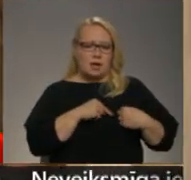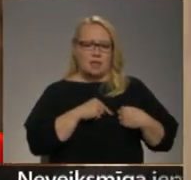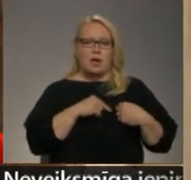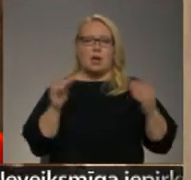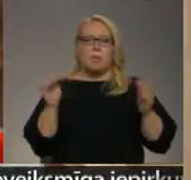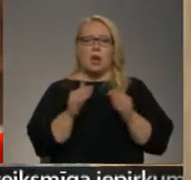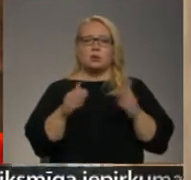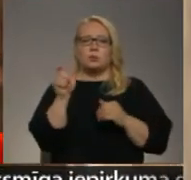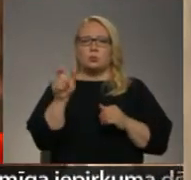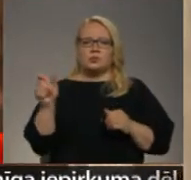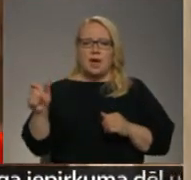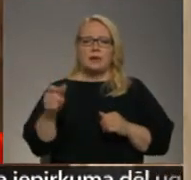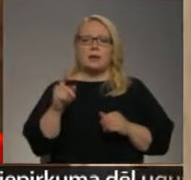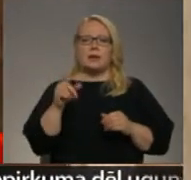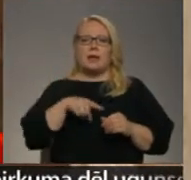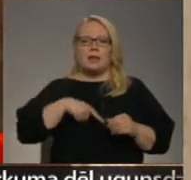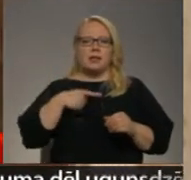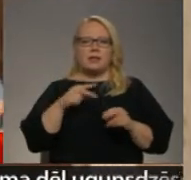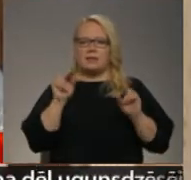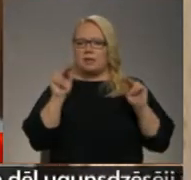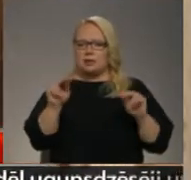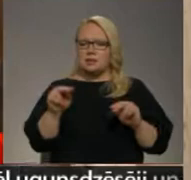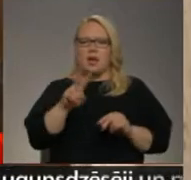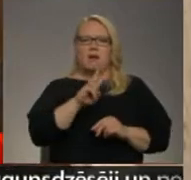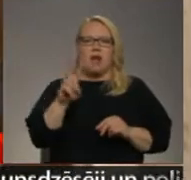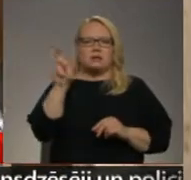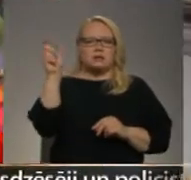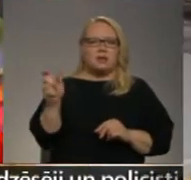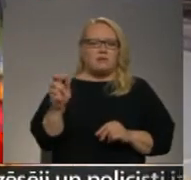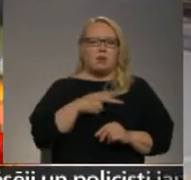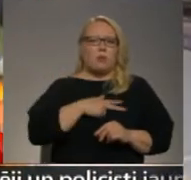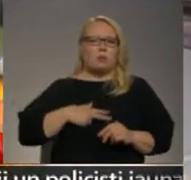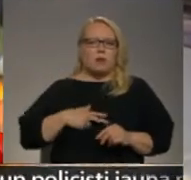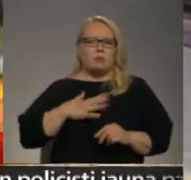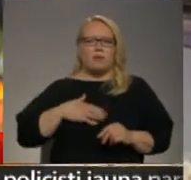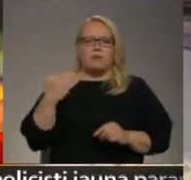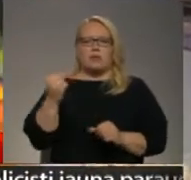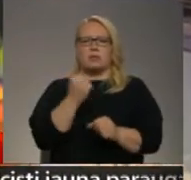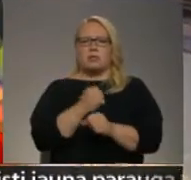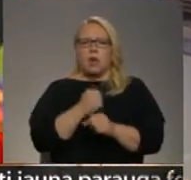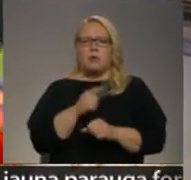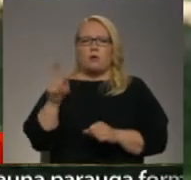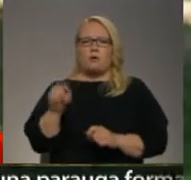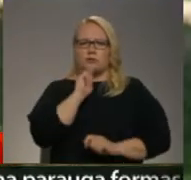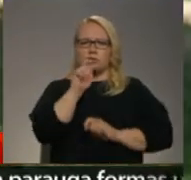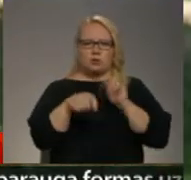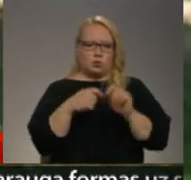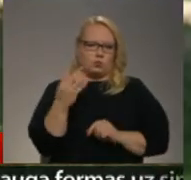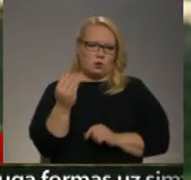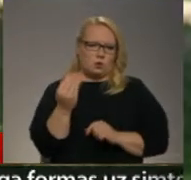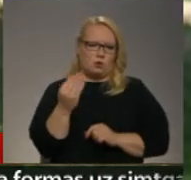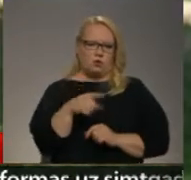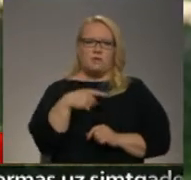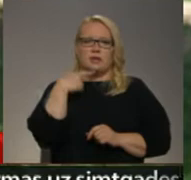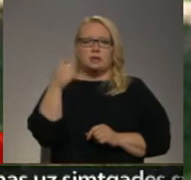Maspulcēni ilgi nēsot ticējuši, kādam cilvēkam no Dāņijas patīk viņu darbi un viņš ziedo naudu. Es domāju, ka viss